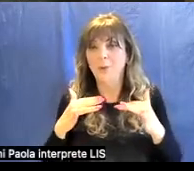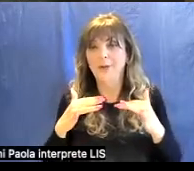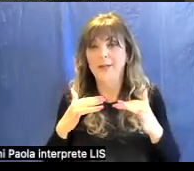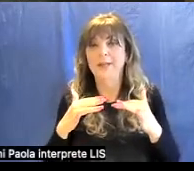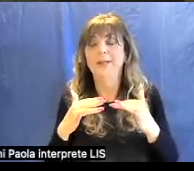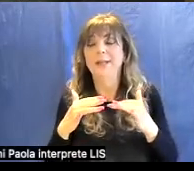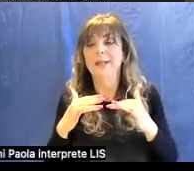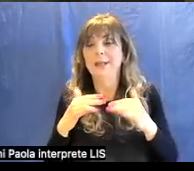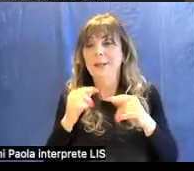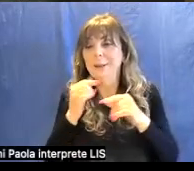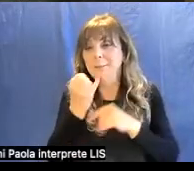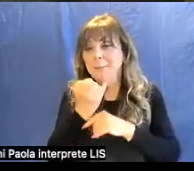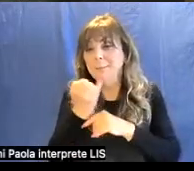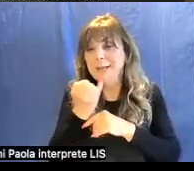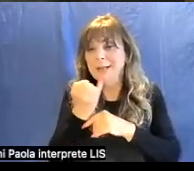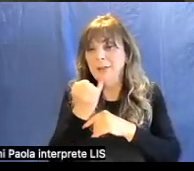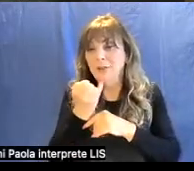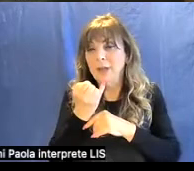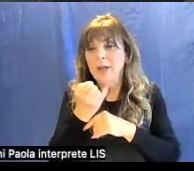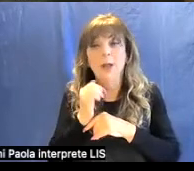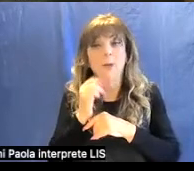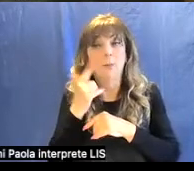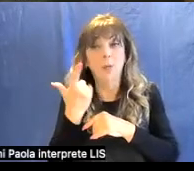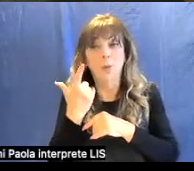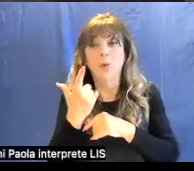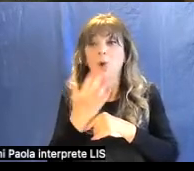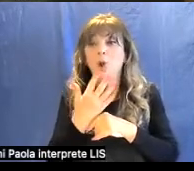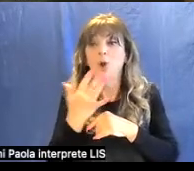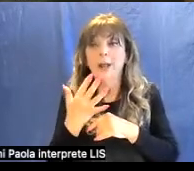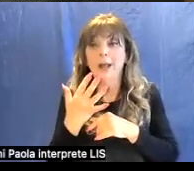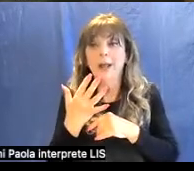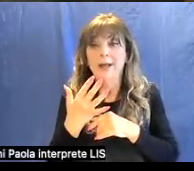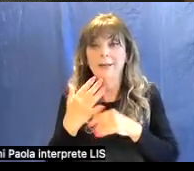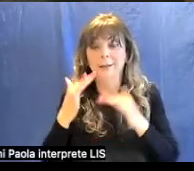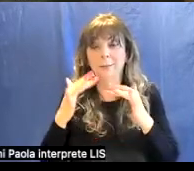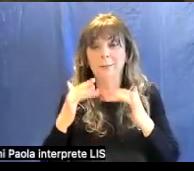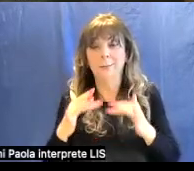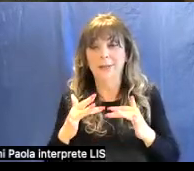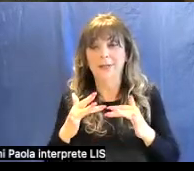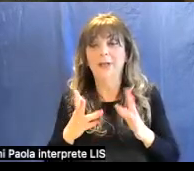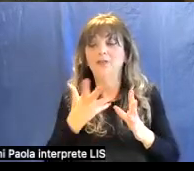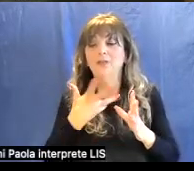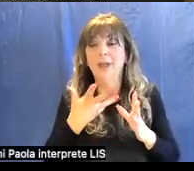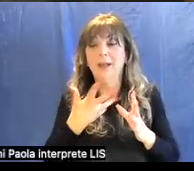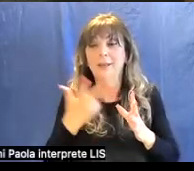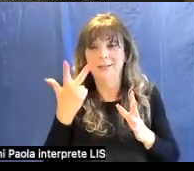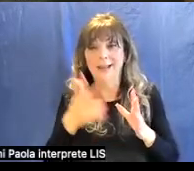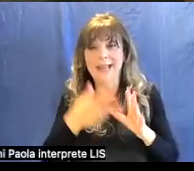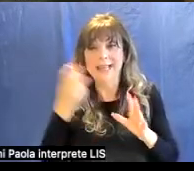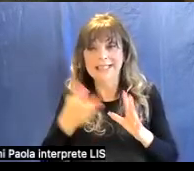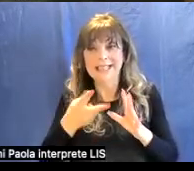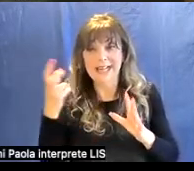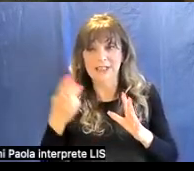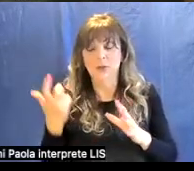e colorate si depositavano per prima e di solito erano effettuate almeno tre estrazioni separate